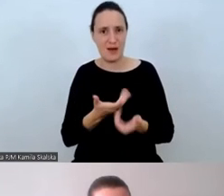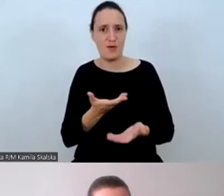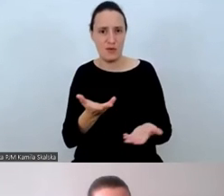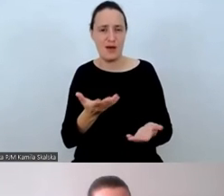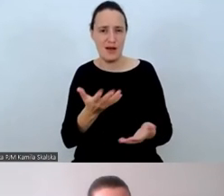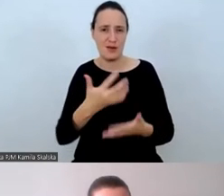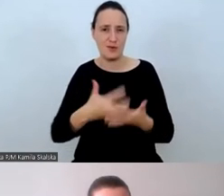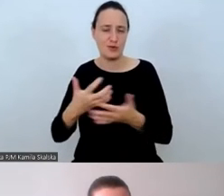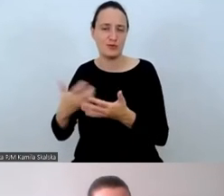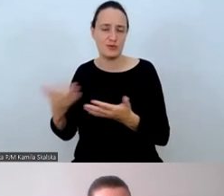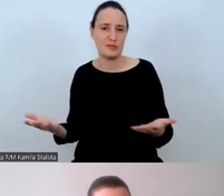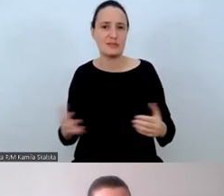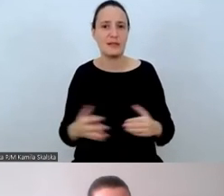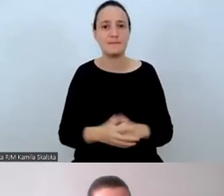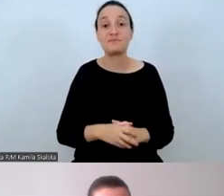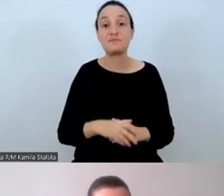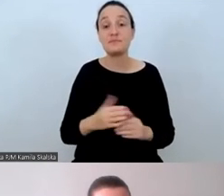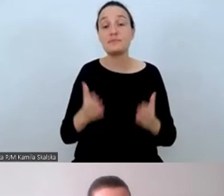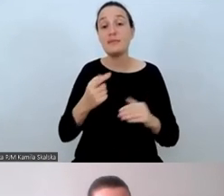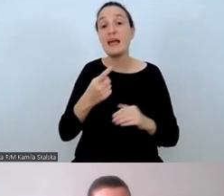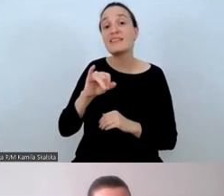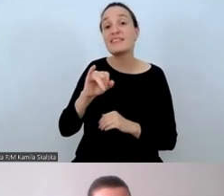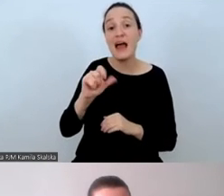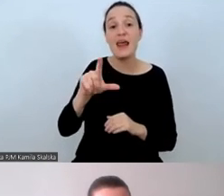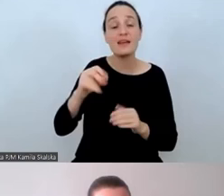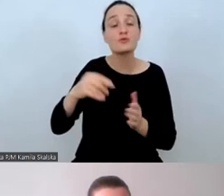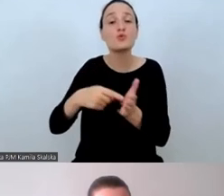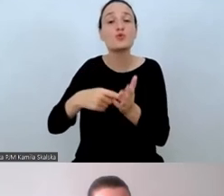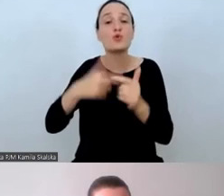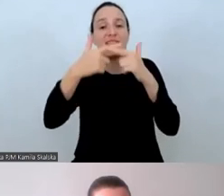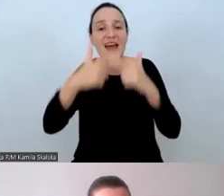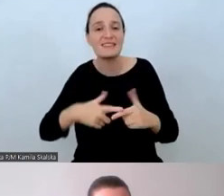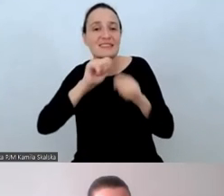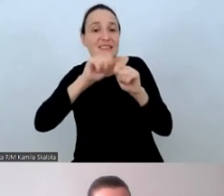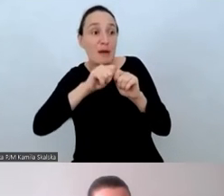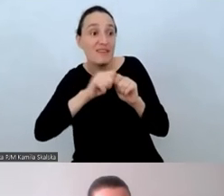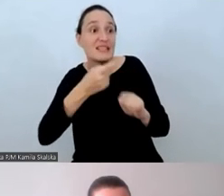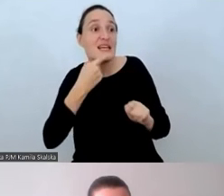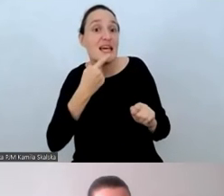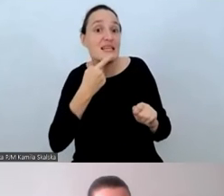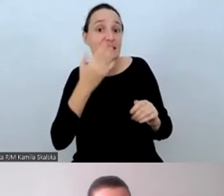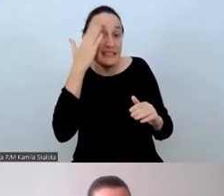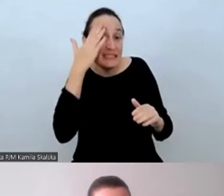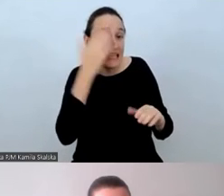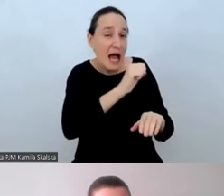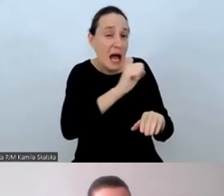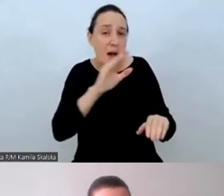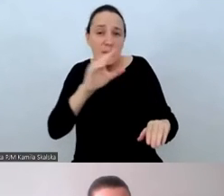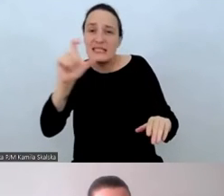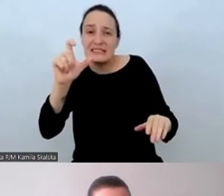I Dialang to test, który właśnie ma mierzyć znajomość języka wedle tej skali.